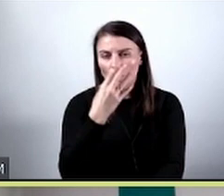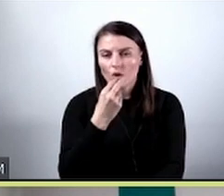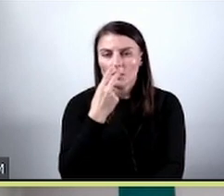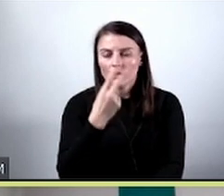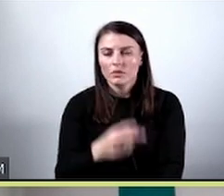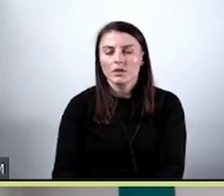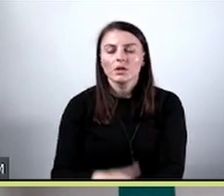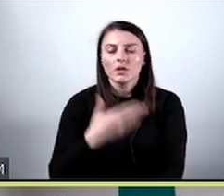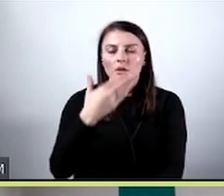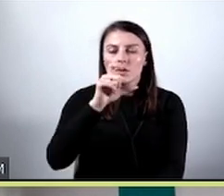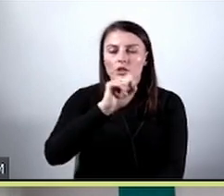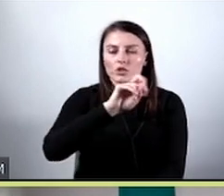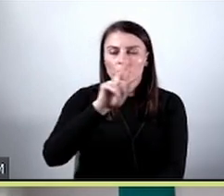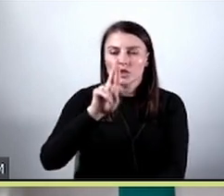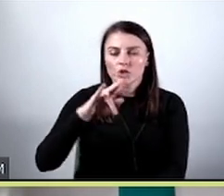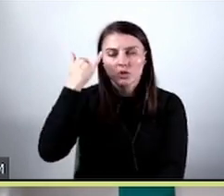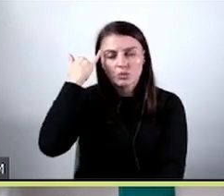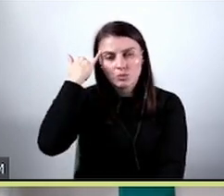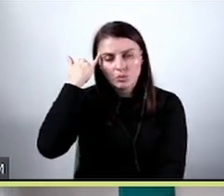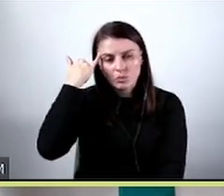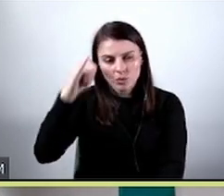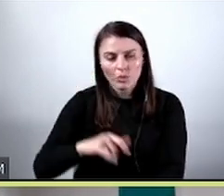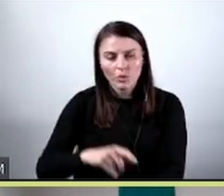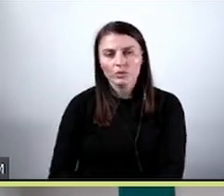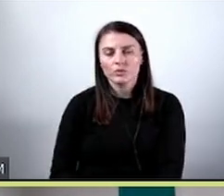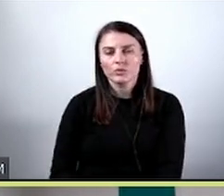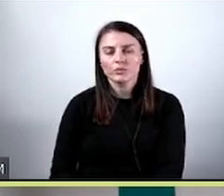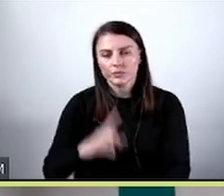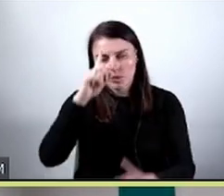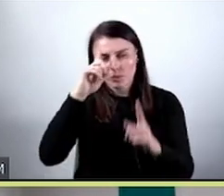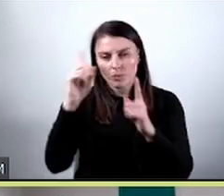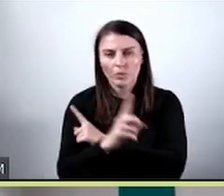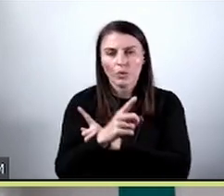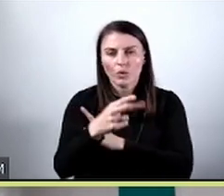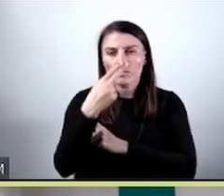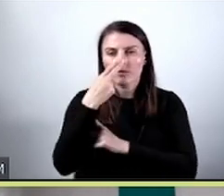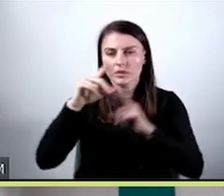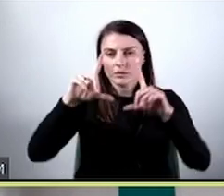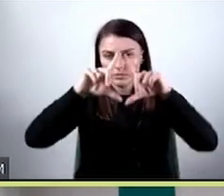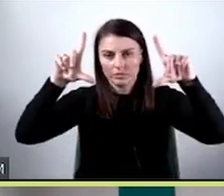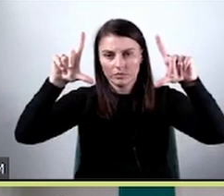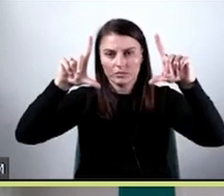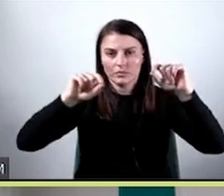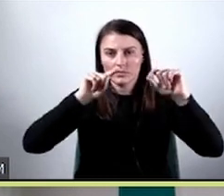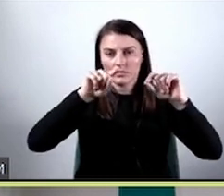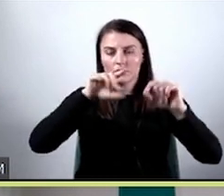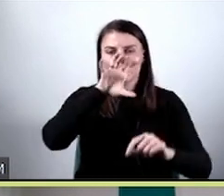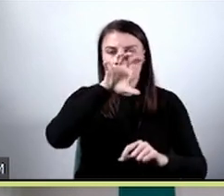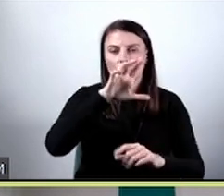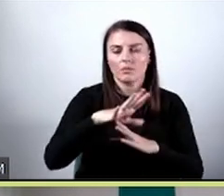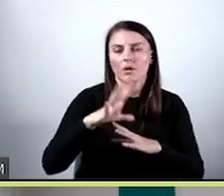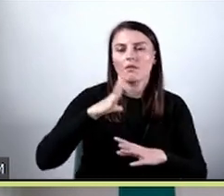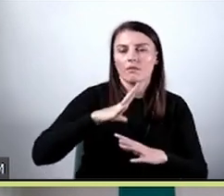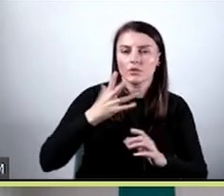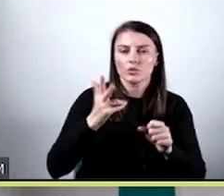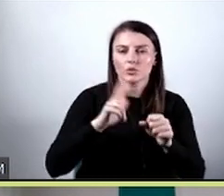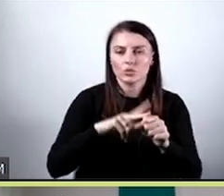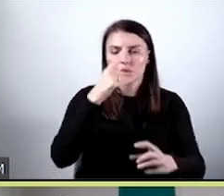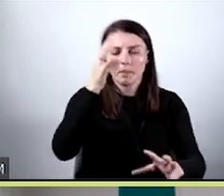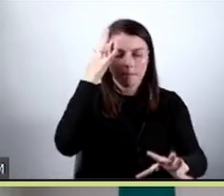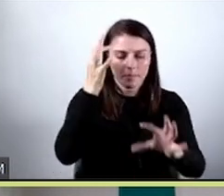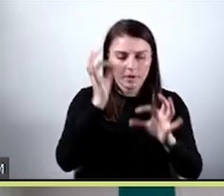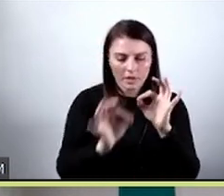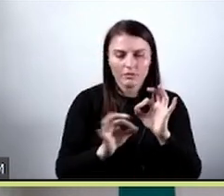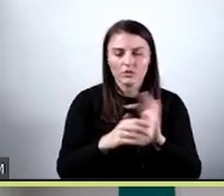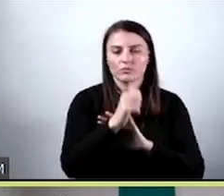Czy macierz pomyłek rozumiemy w ten sposób, że tutaj na tej przekątnej mamy wartości, które zostały prawidłowo